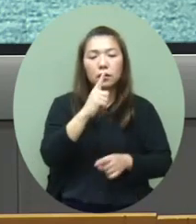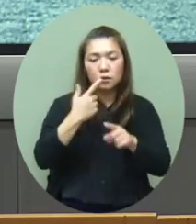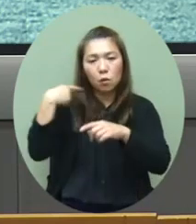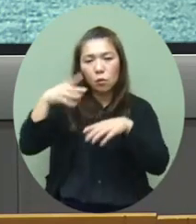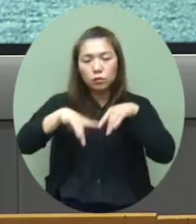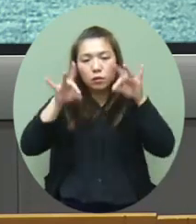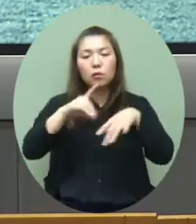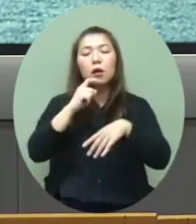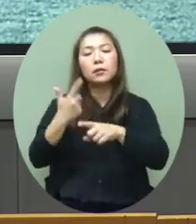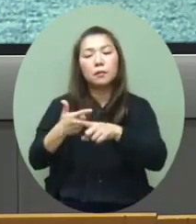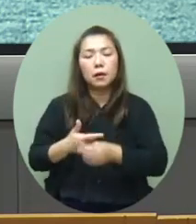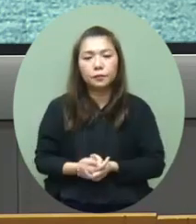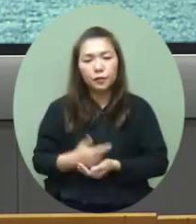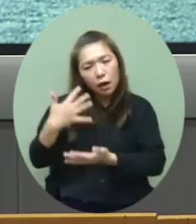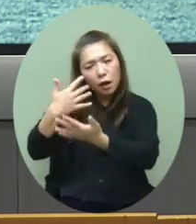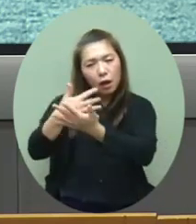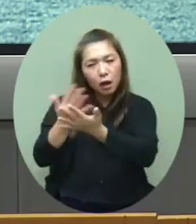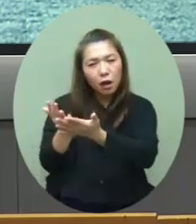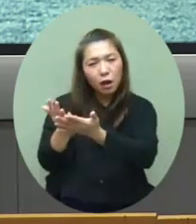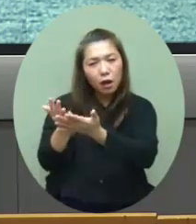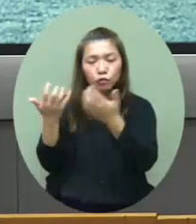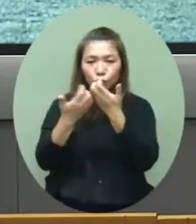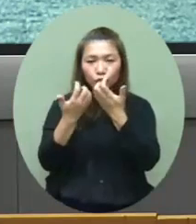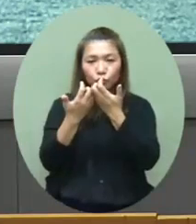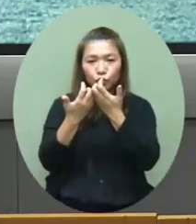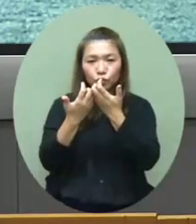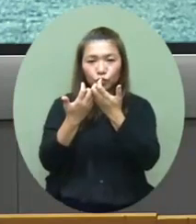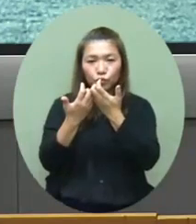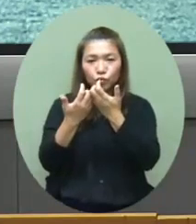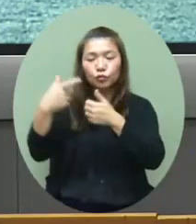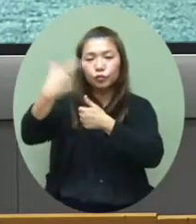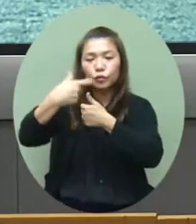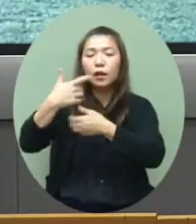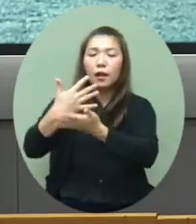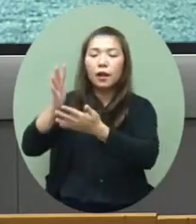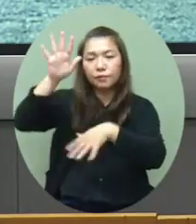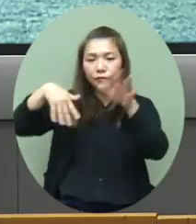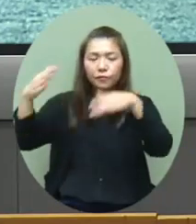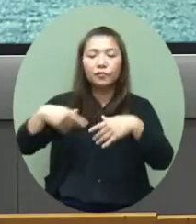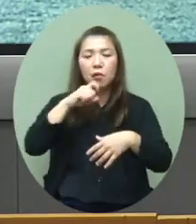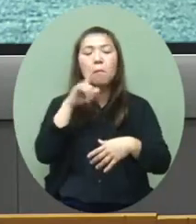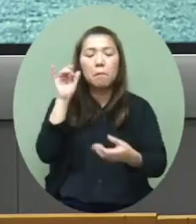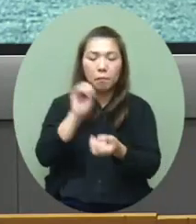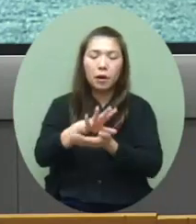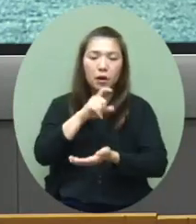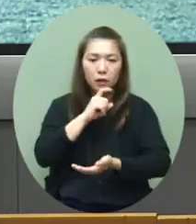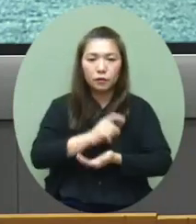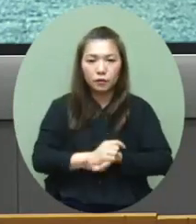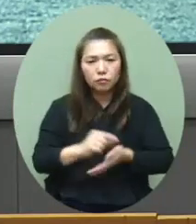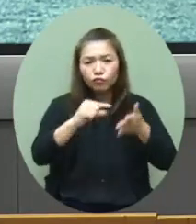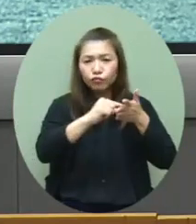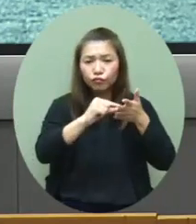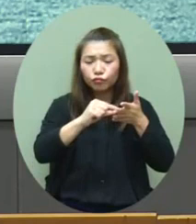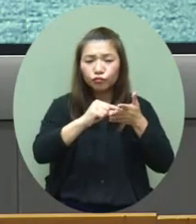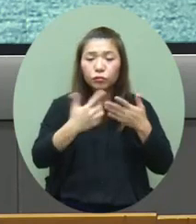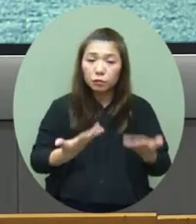其他个案就是各自来自其他国家院舍来